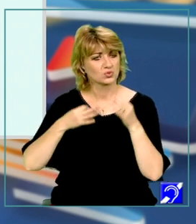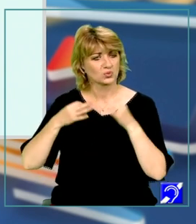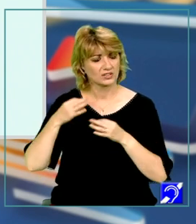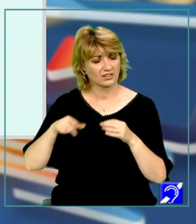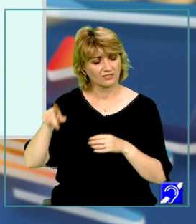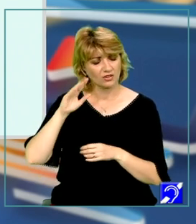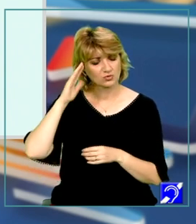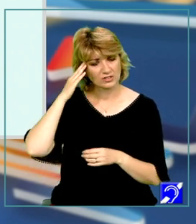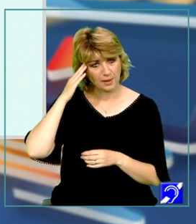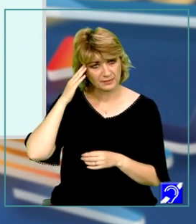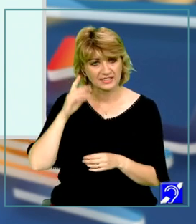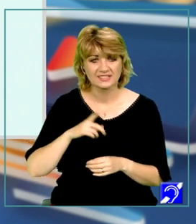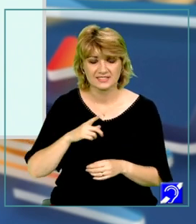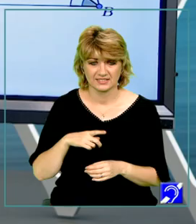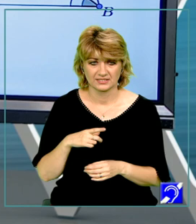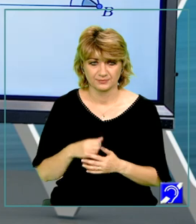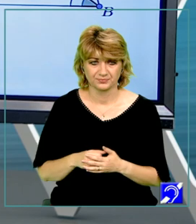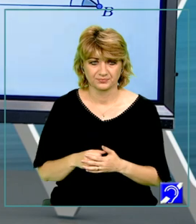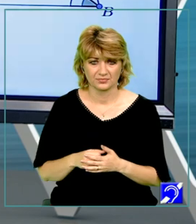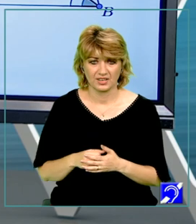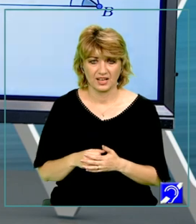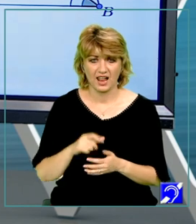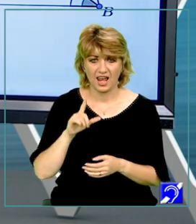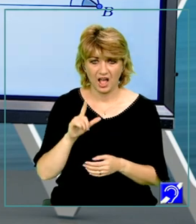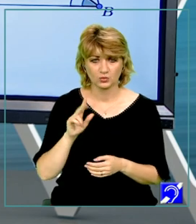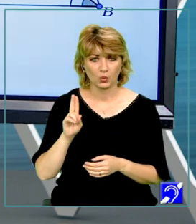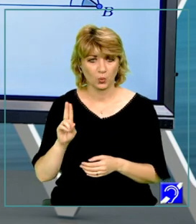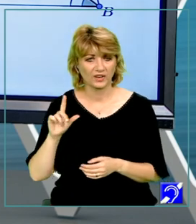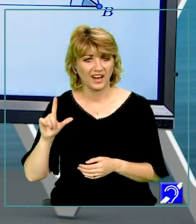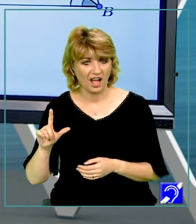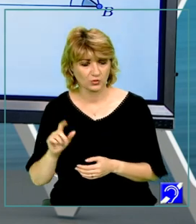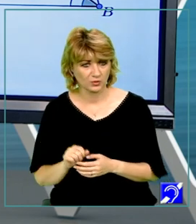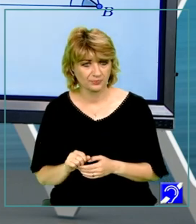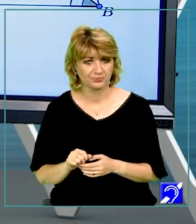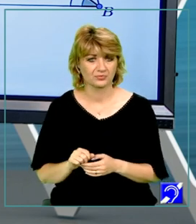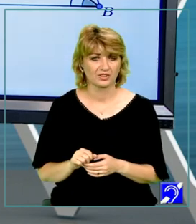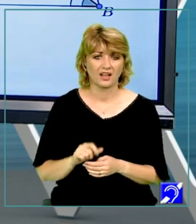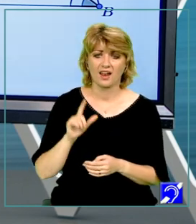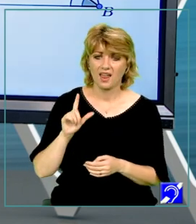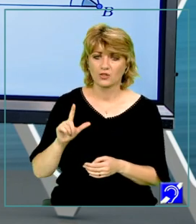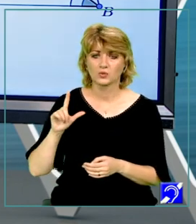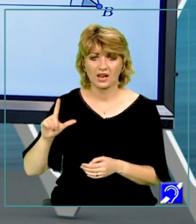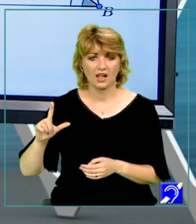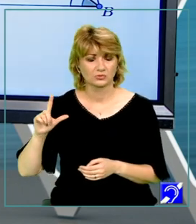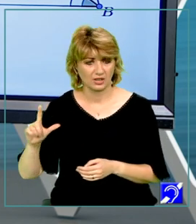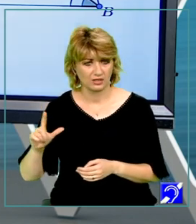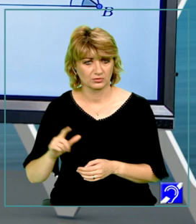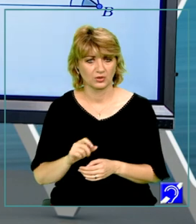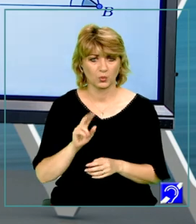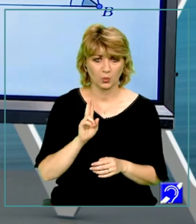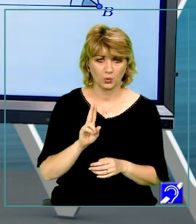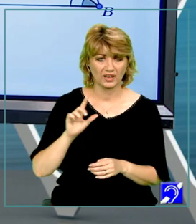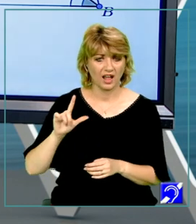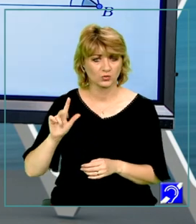reamintesc sunt latură, unghi, latură, latură, latură, latură, unghi, latură,